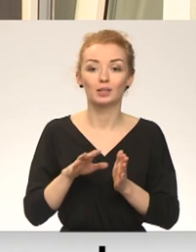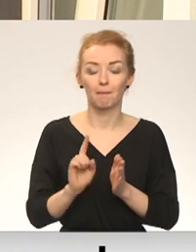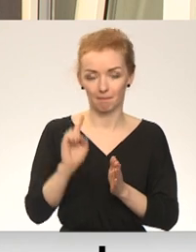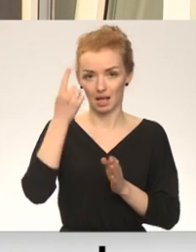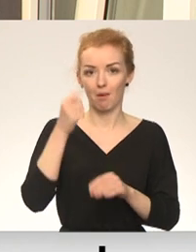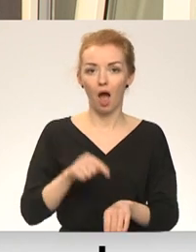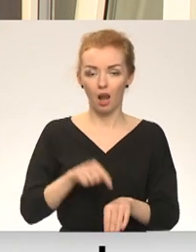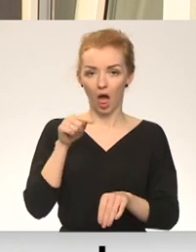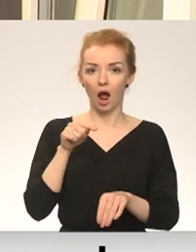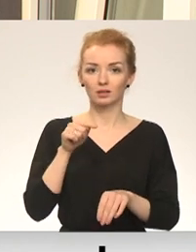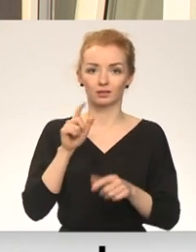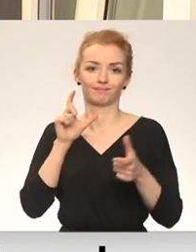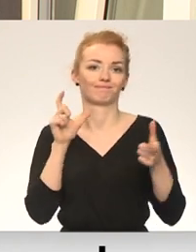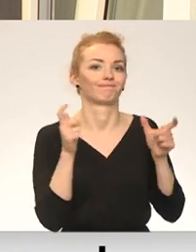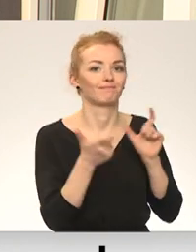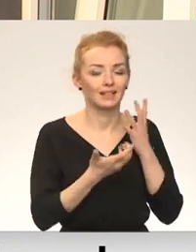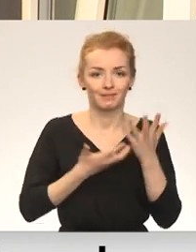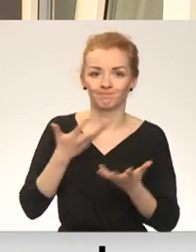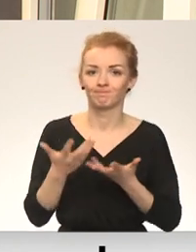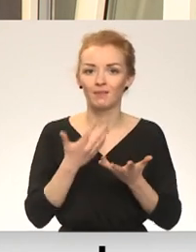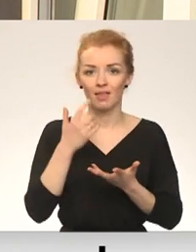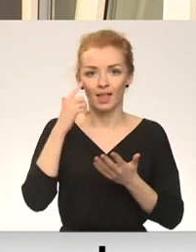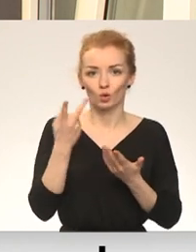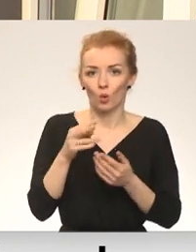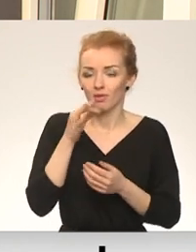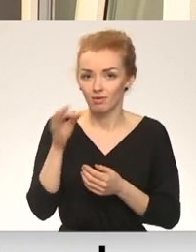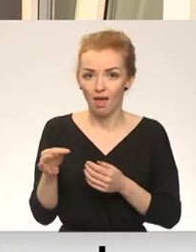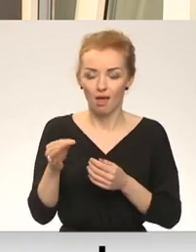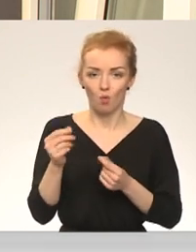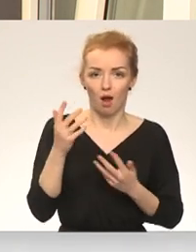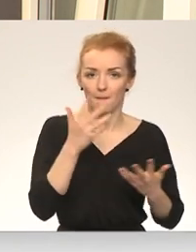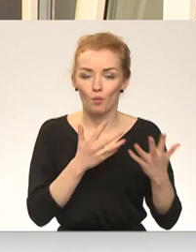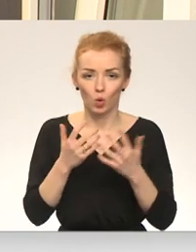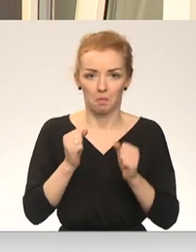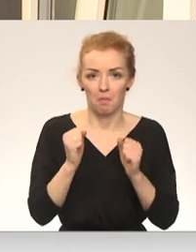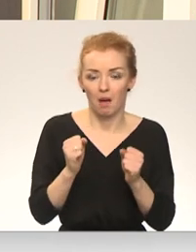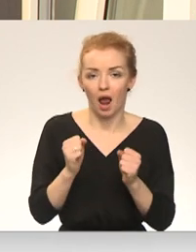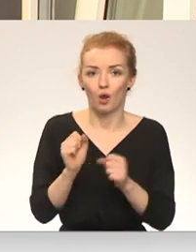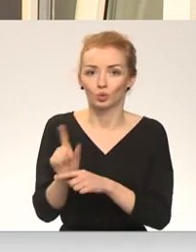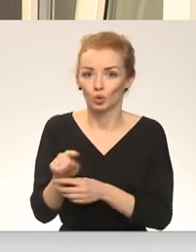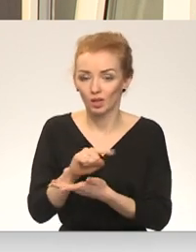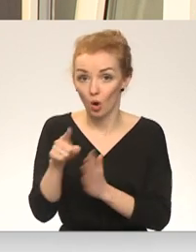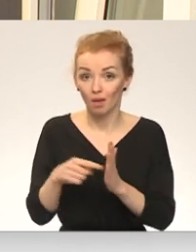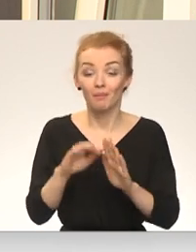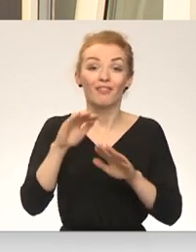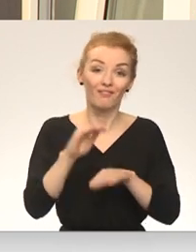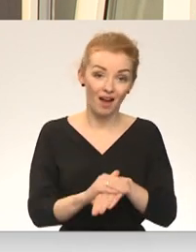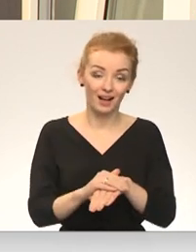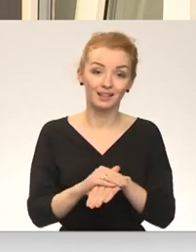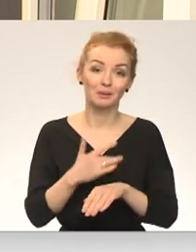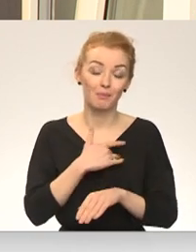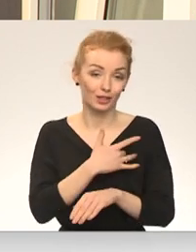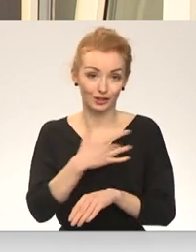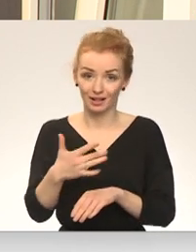pirmā reakcija ir novērsties, nezināt, ko darīt, apmulst, varbūt baidīties, uzdot jautājumus. Man šķiet